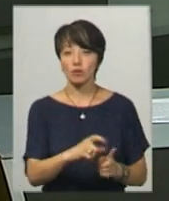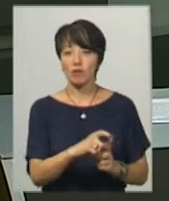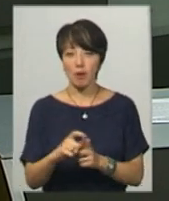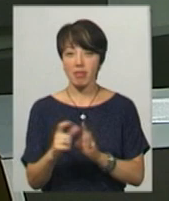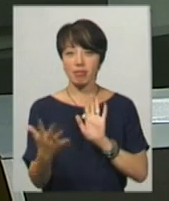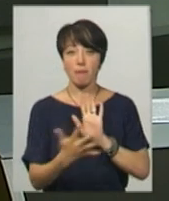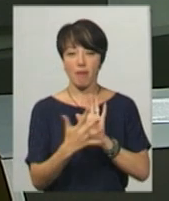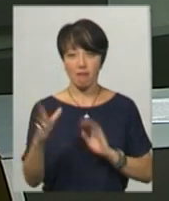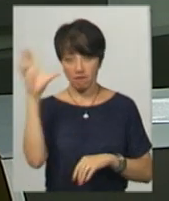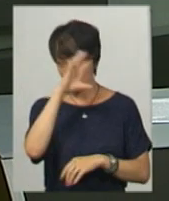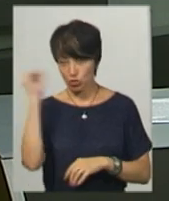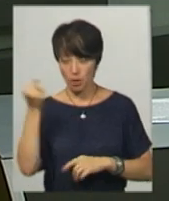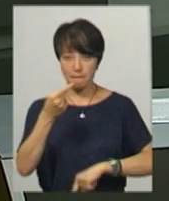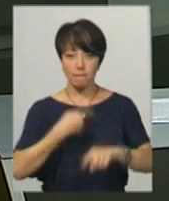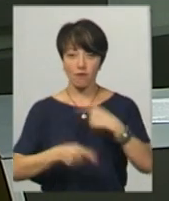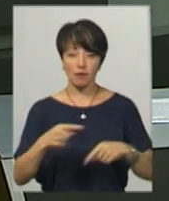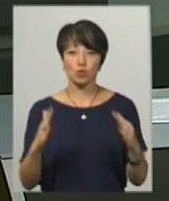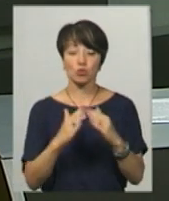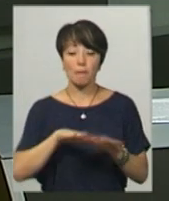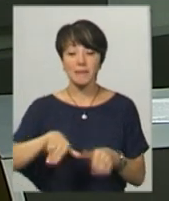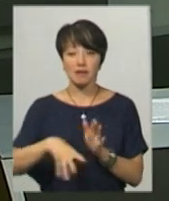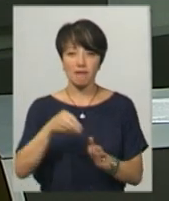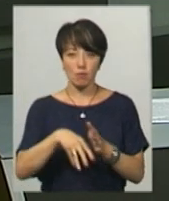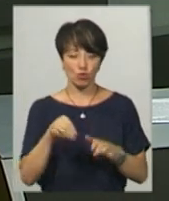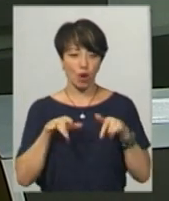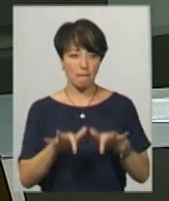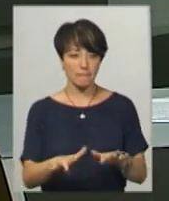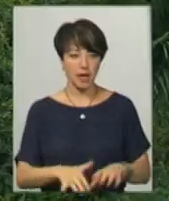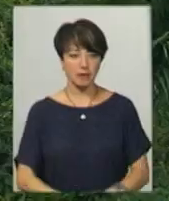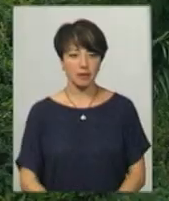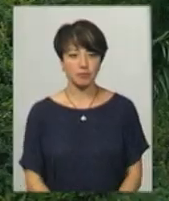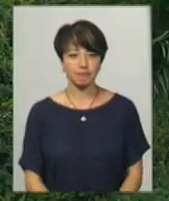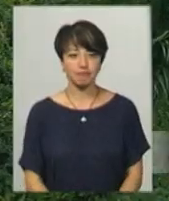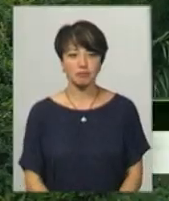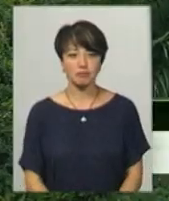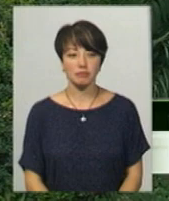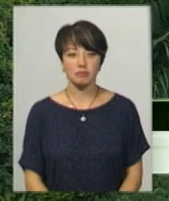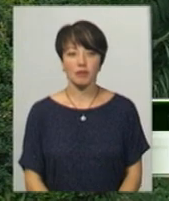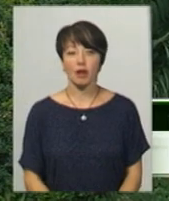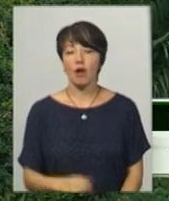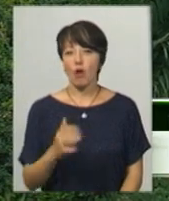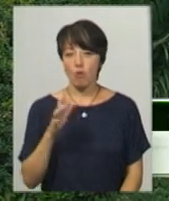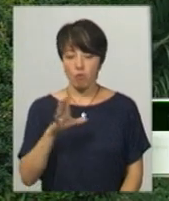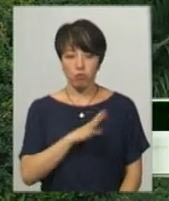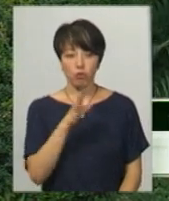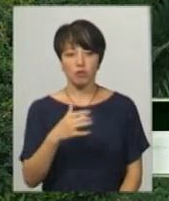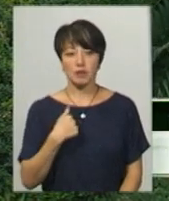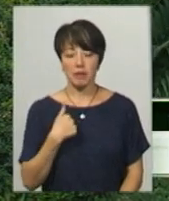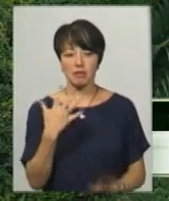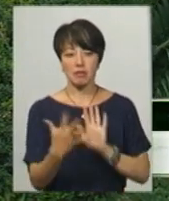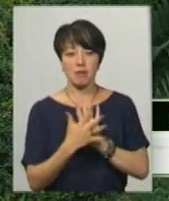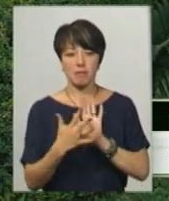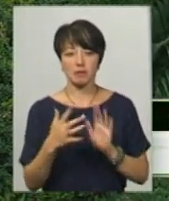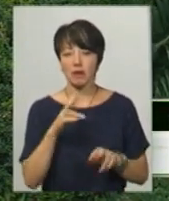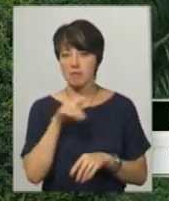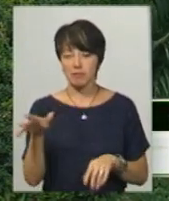на нього напали вночі, коли він повертався додому після виборчої кампанії. Був на мене напад. Я це розцінюю як замах